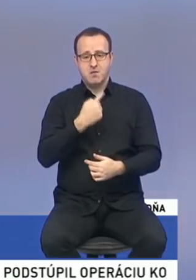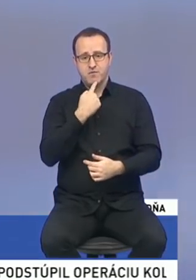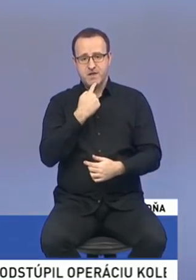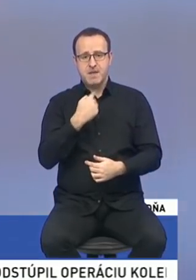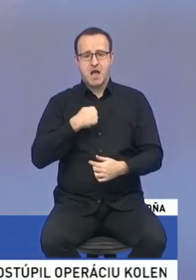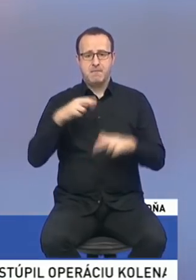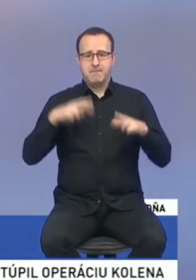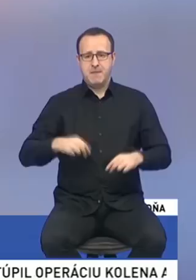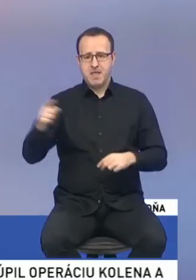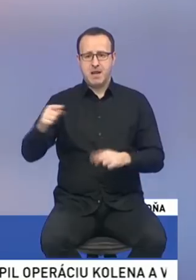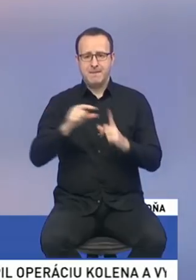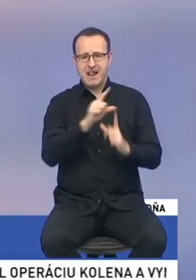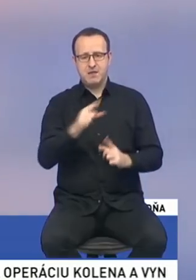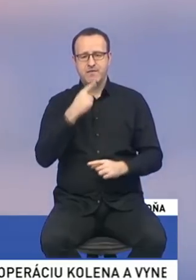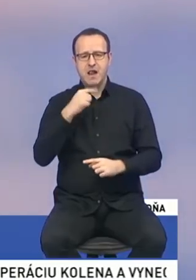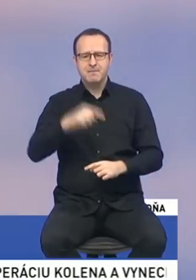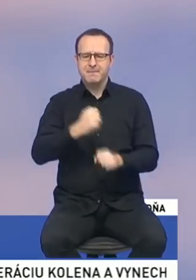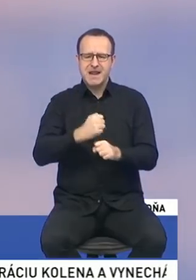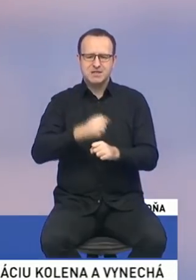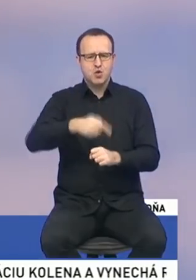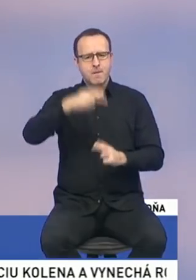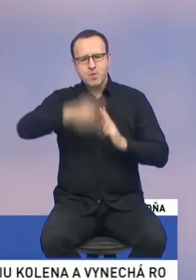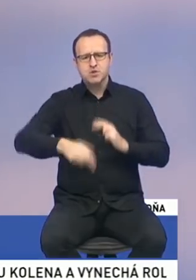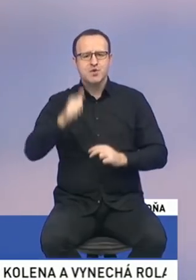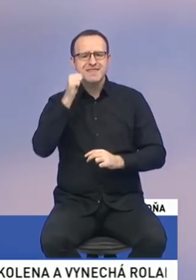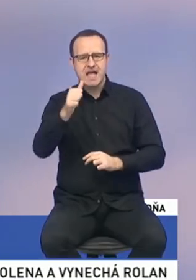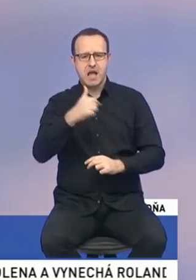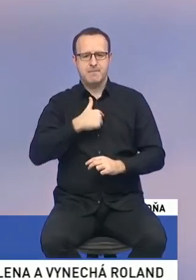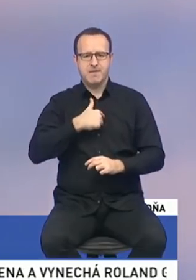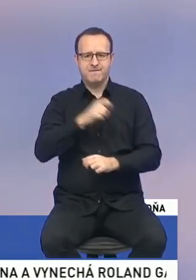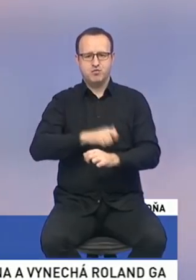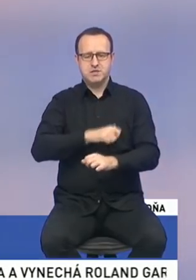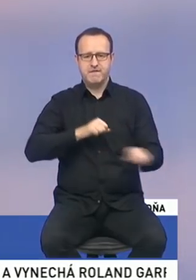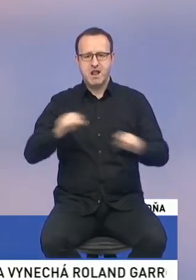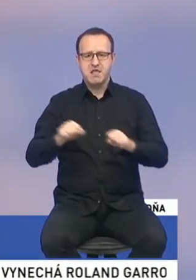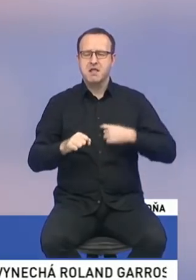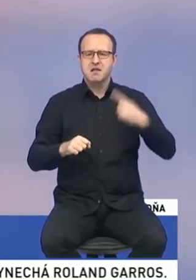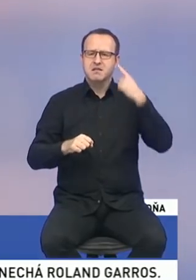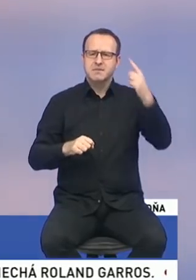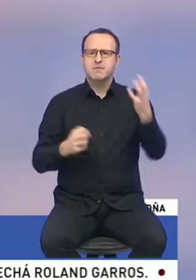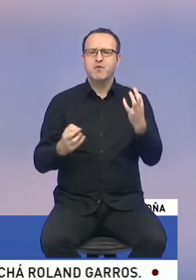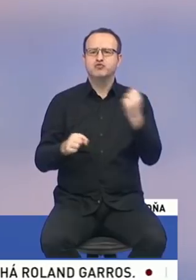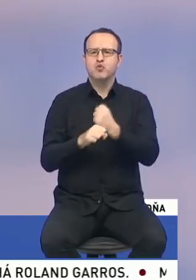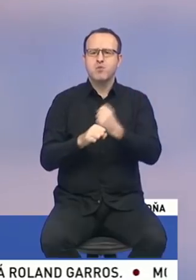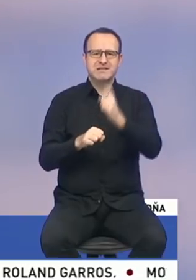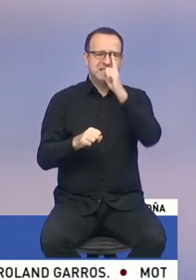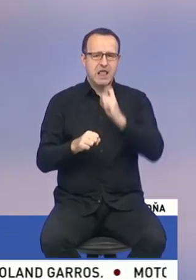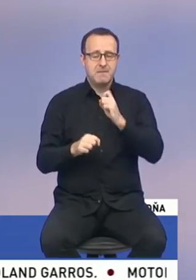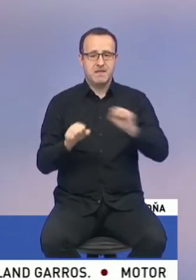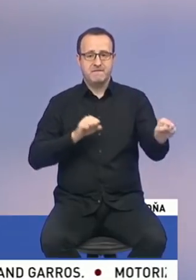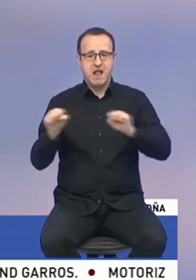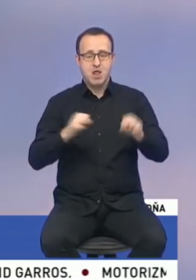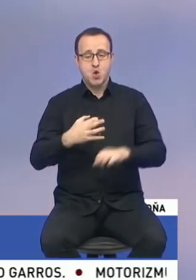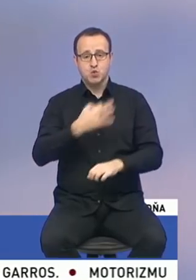my budeme pracovať do posledného dňa nášho mandátu. A nemyslím si, že sme spravili vôbec nič zle, keď vláda odsúhlasila,